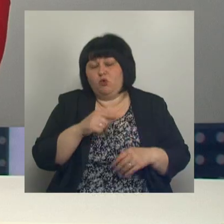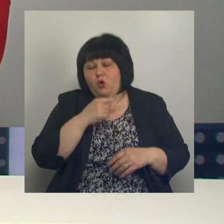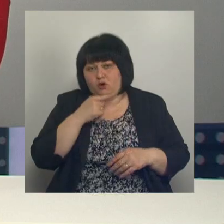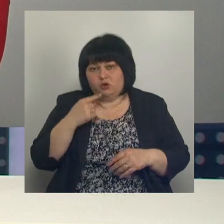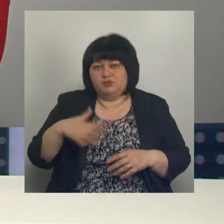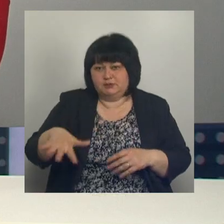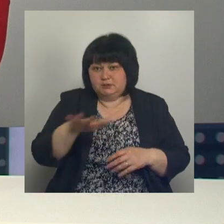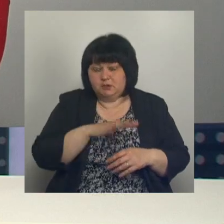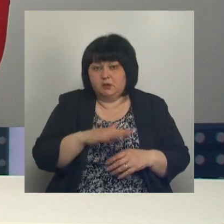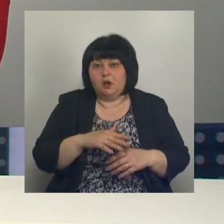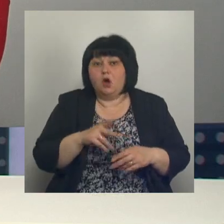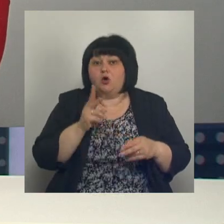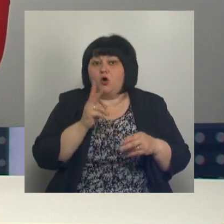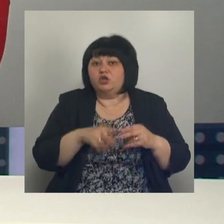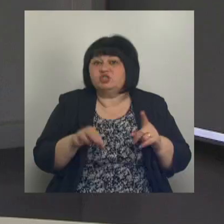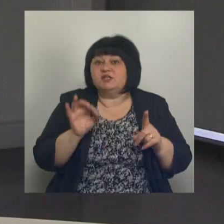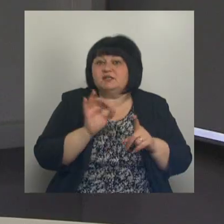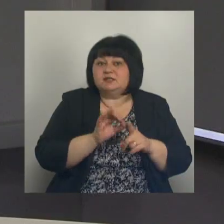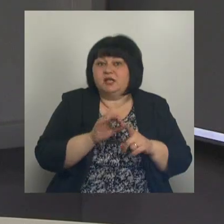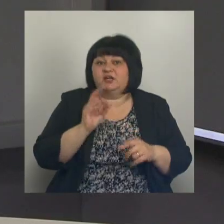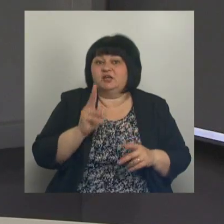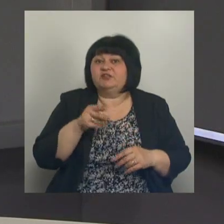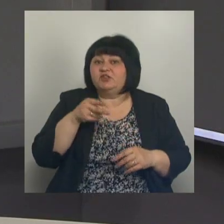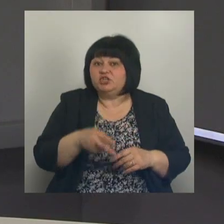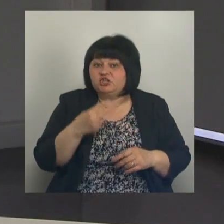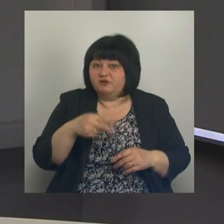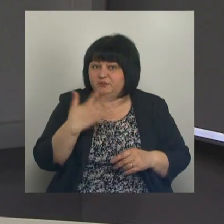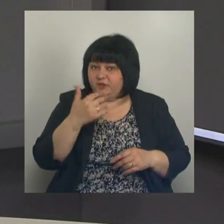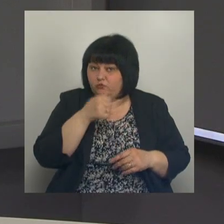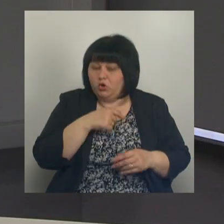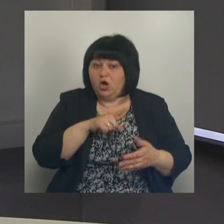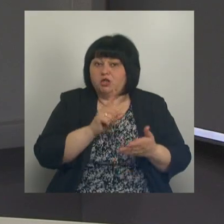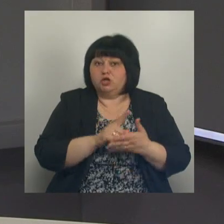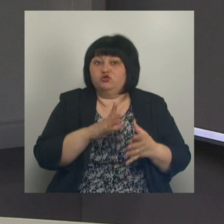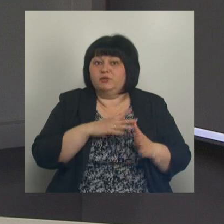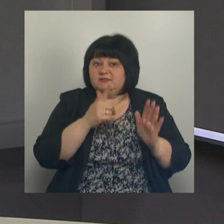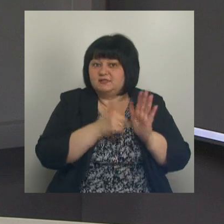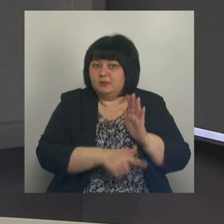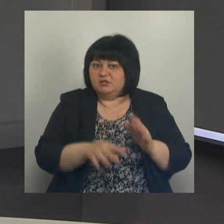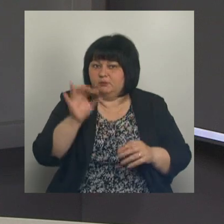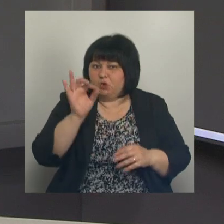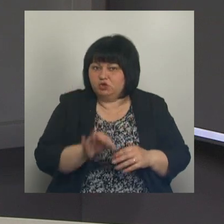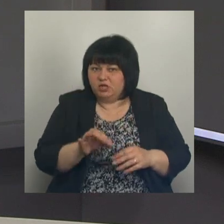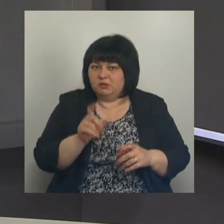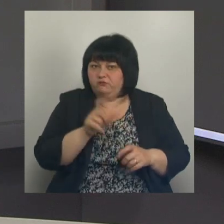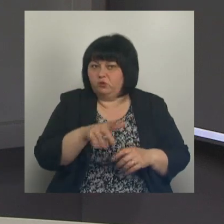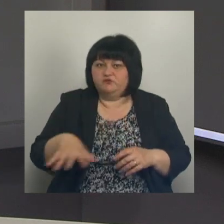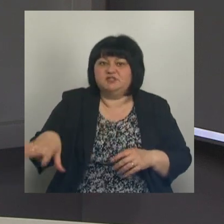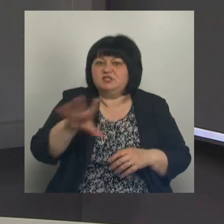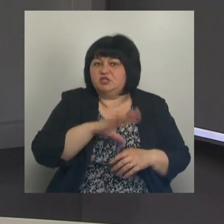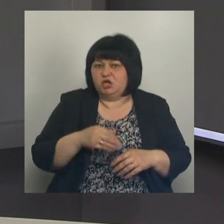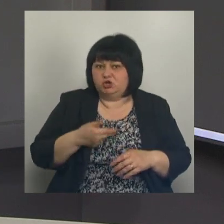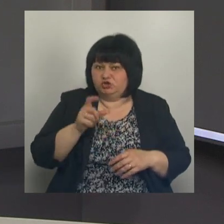Федерации. Конечная цель – это к 2025 году. У нас должно быть 70% населения, всех жителей,